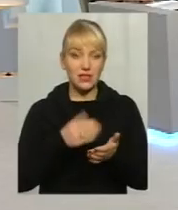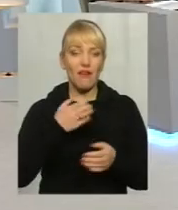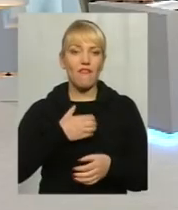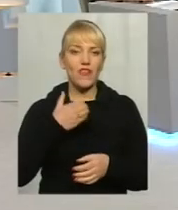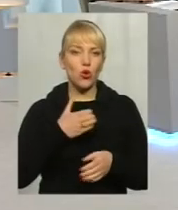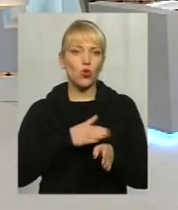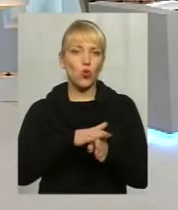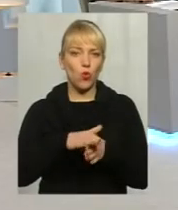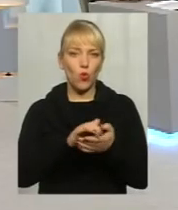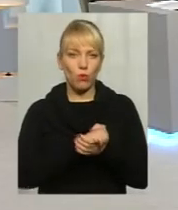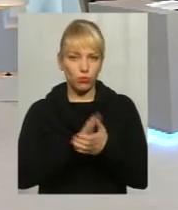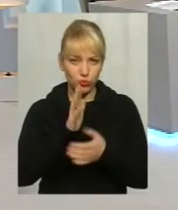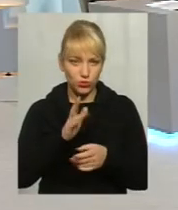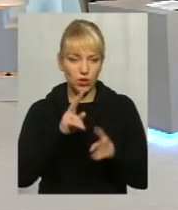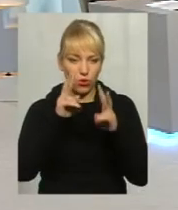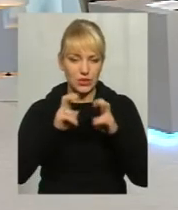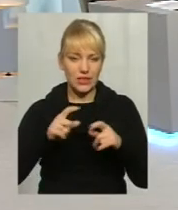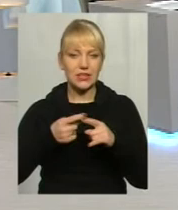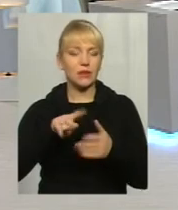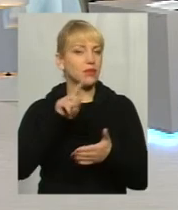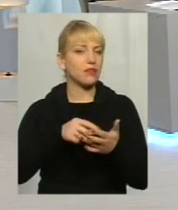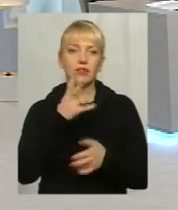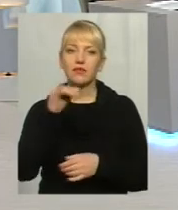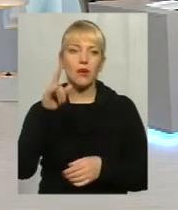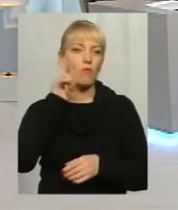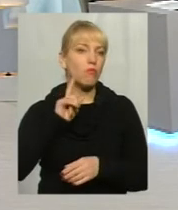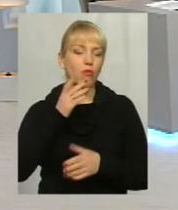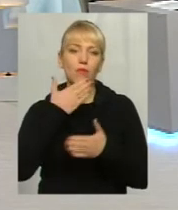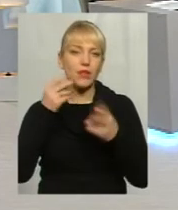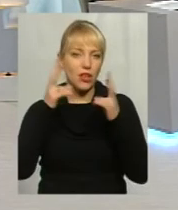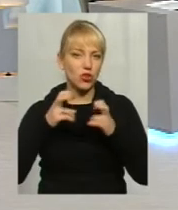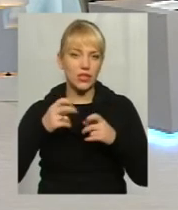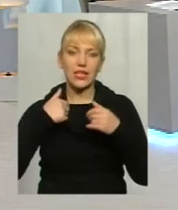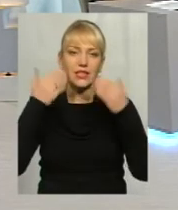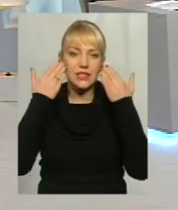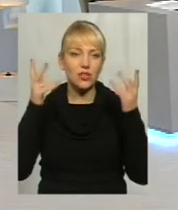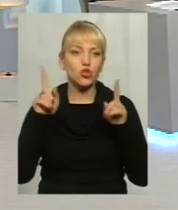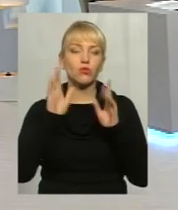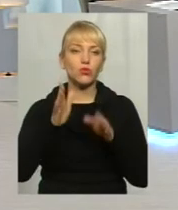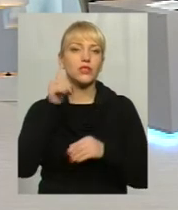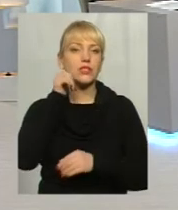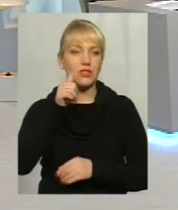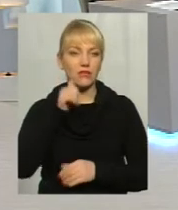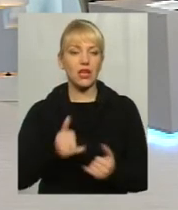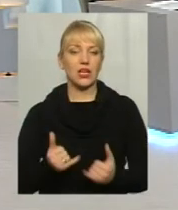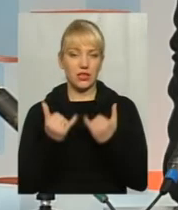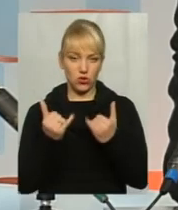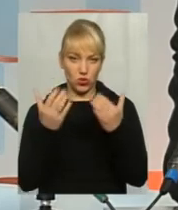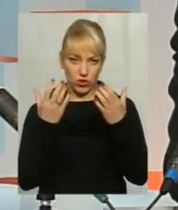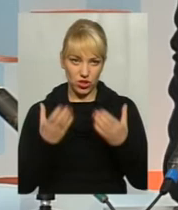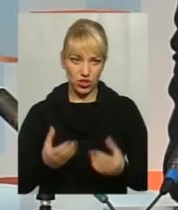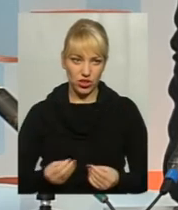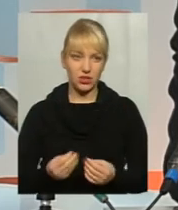тариф чи ні? Ні, ми поки що не розглядаємо питання про тариф. Я не знаю, що буде завтра. Завтра, на сьогоднішній день, у нас